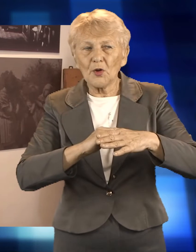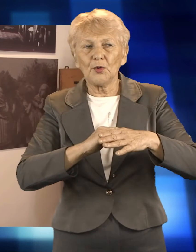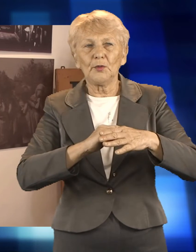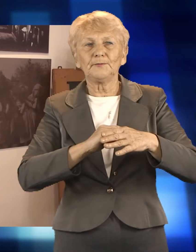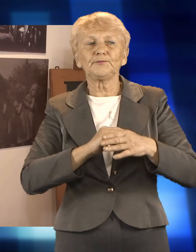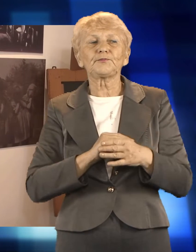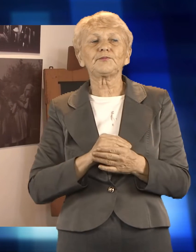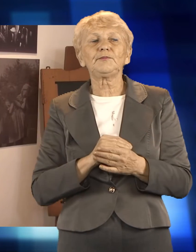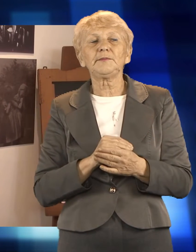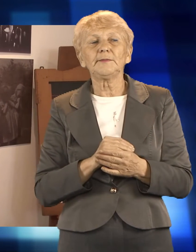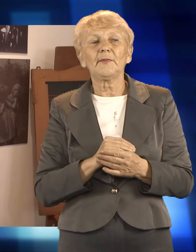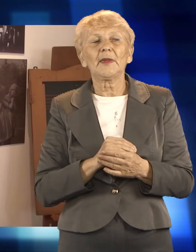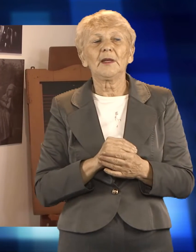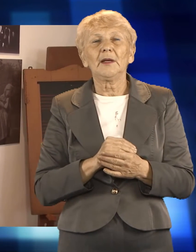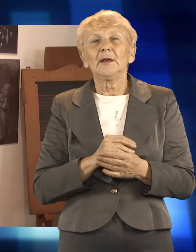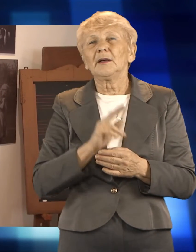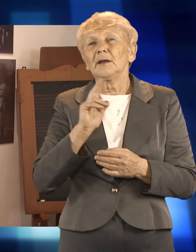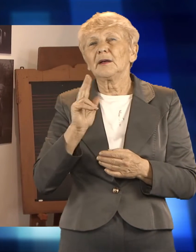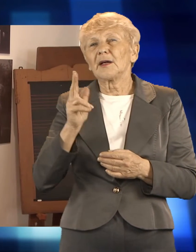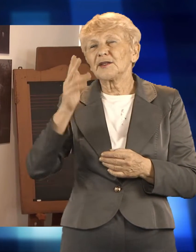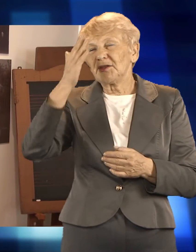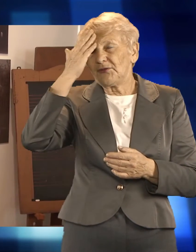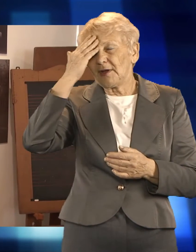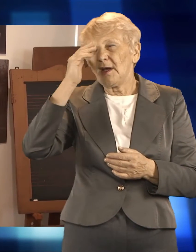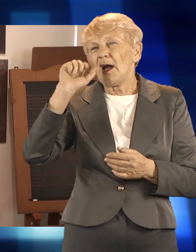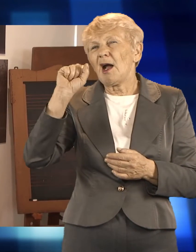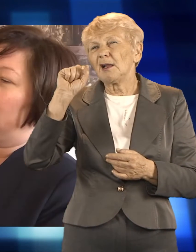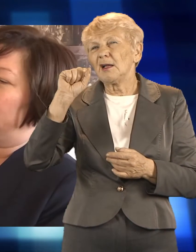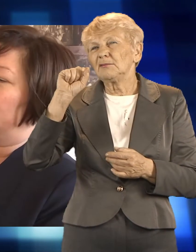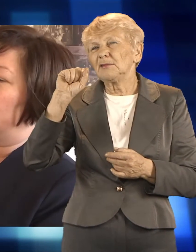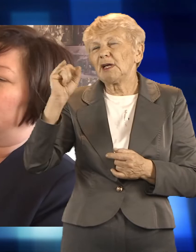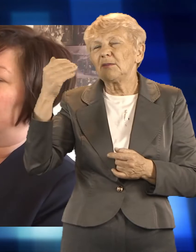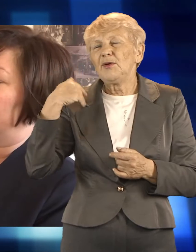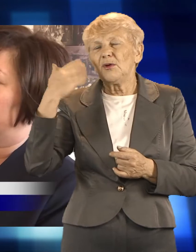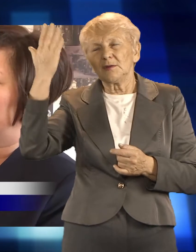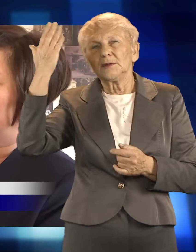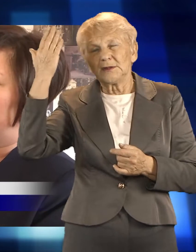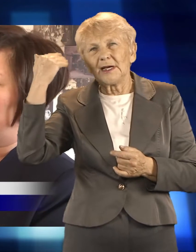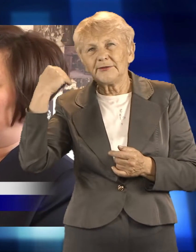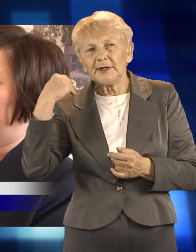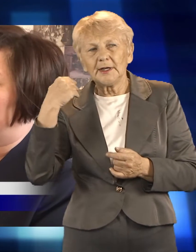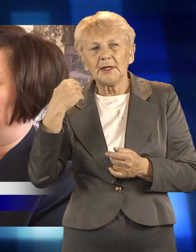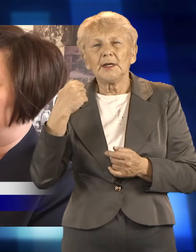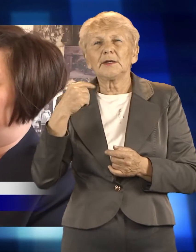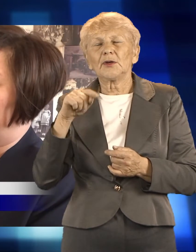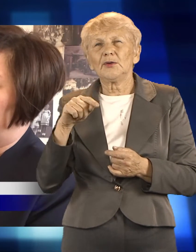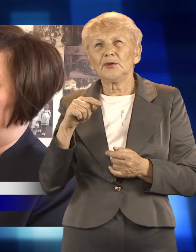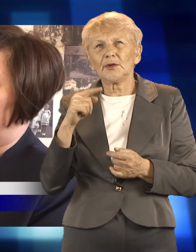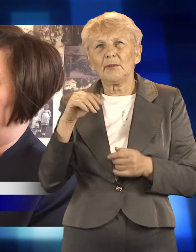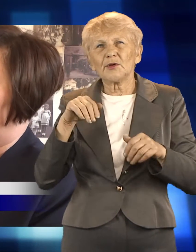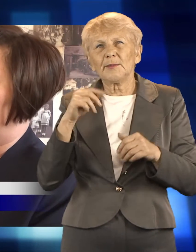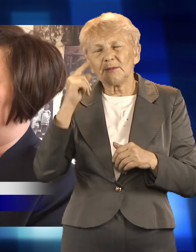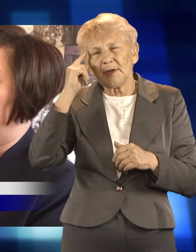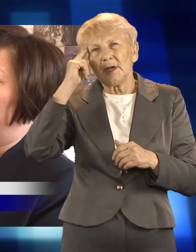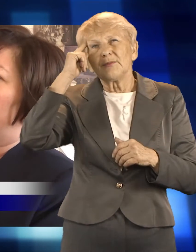różni się od tego sprzed wieku. Każdy to wie, ale dociera to dopiero jak patrzymy na przykład na stare zdjęcie